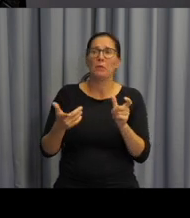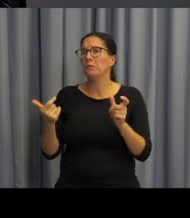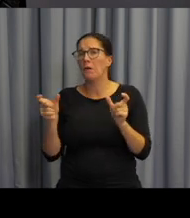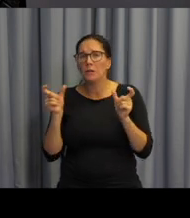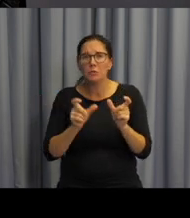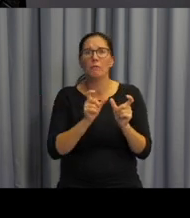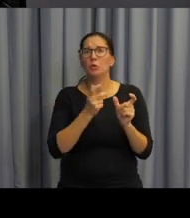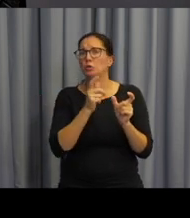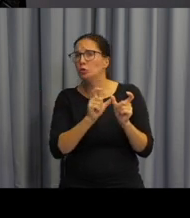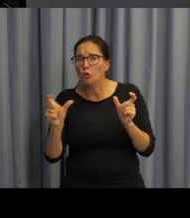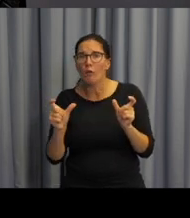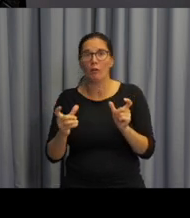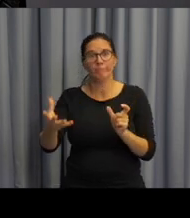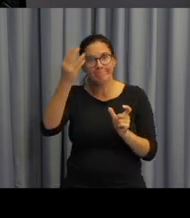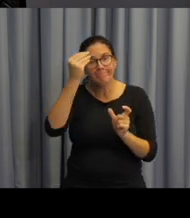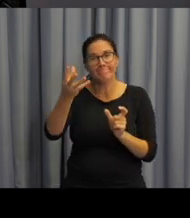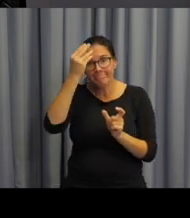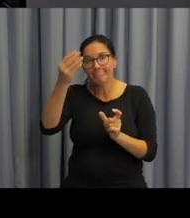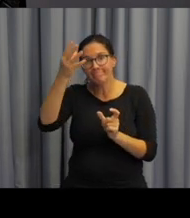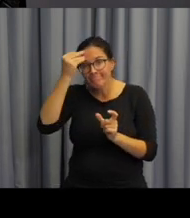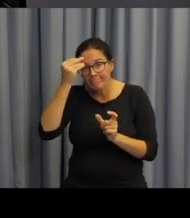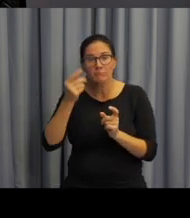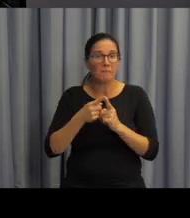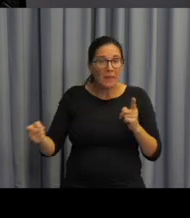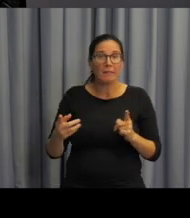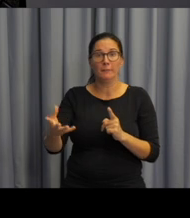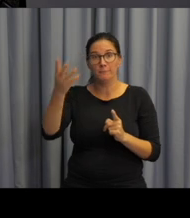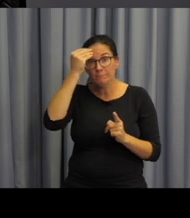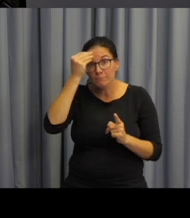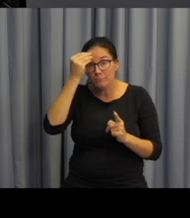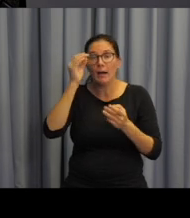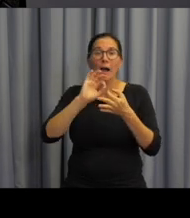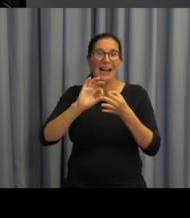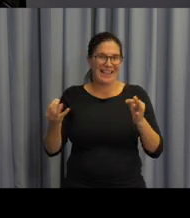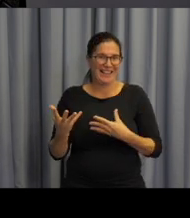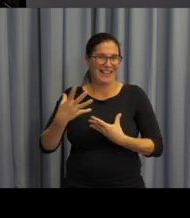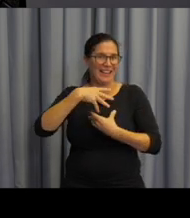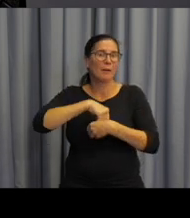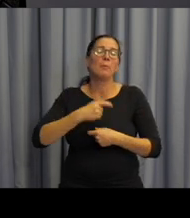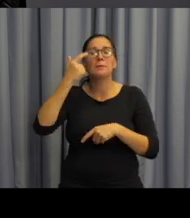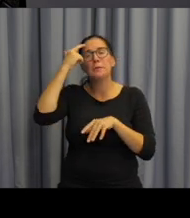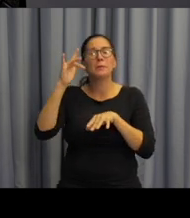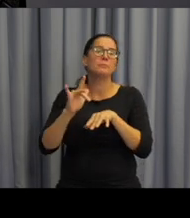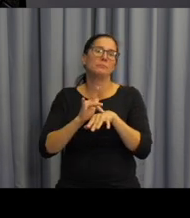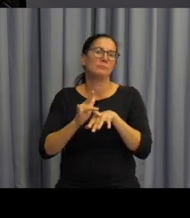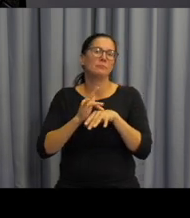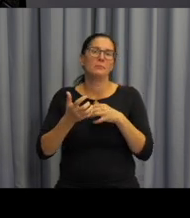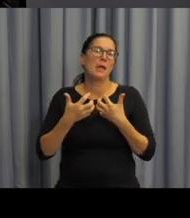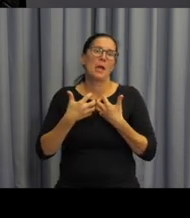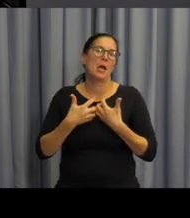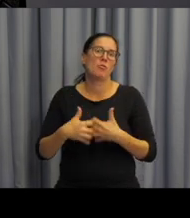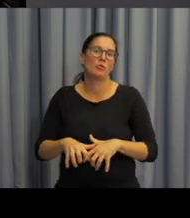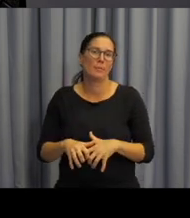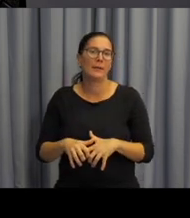víceslovné větné fráze a gramatiku češtiny tak nějak nabývají vlastně podvědomně, podvědomně